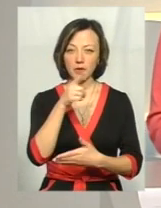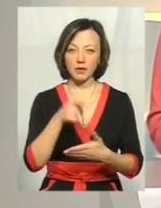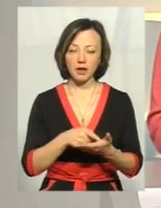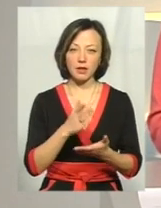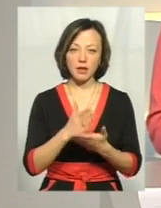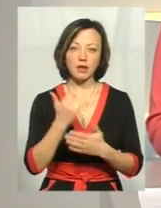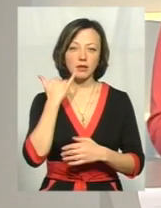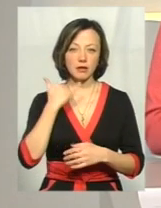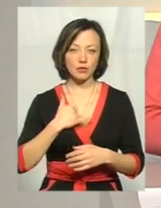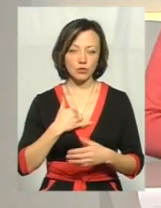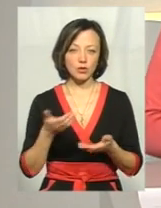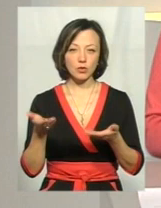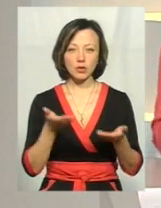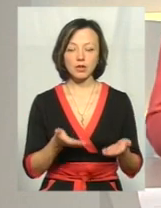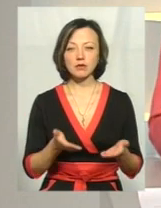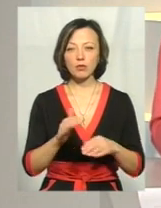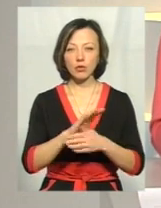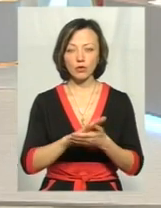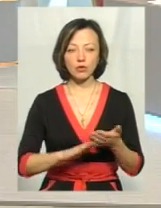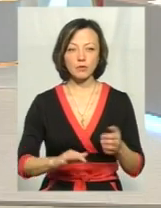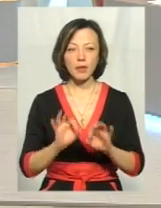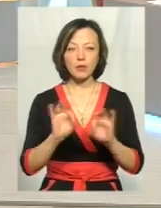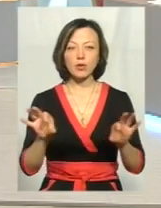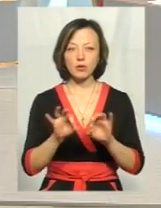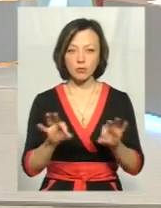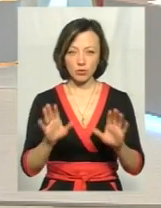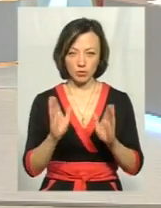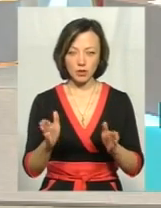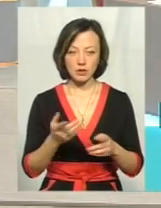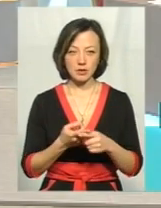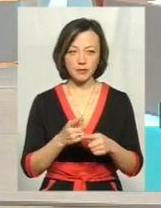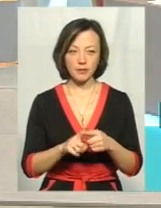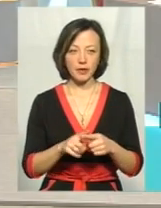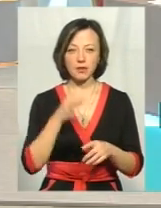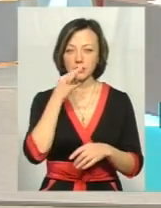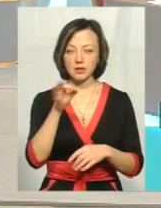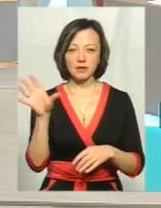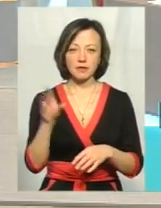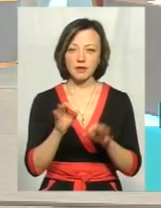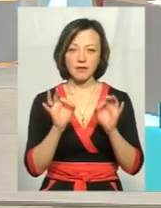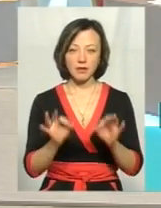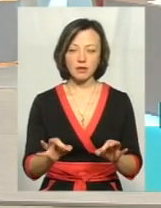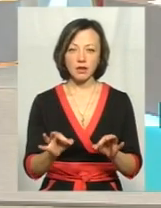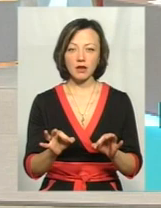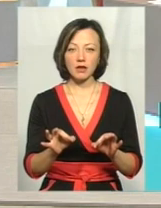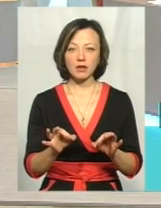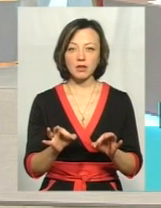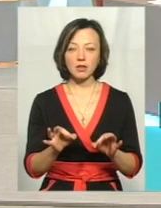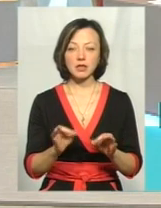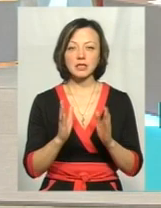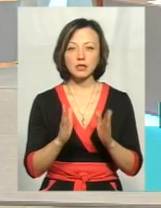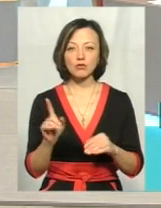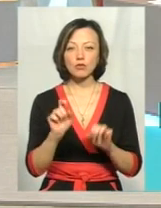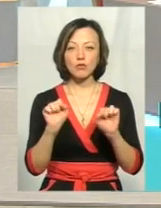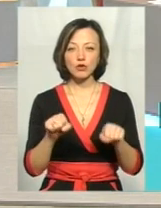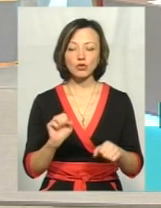телефонуйте до нас у студію. А ми продовжимо. А прокоментуєте? Сказано все вірно. Все вірно? Так, сказано все вірно, тільки